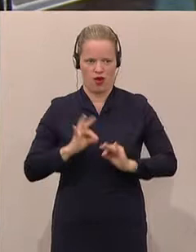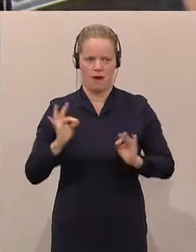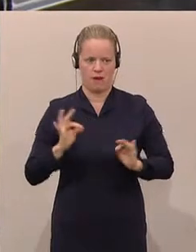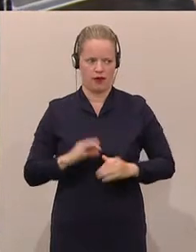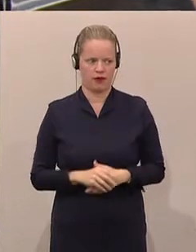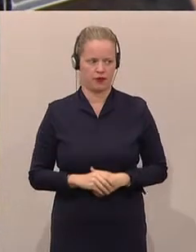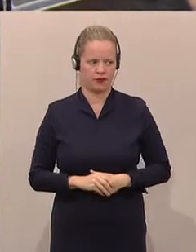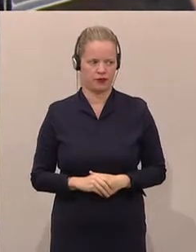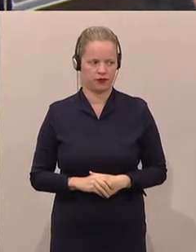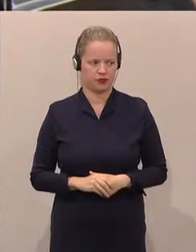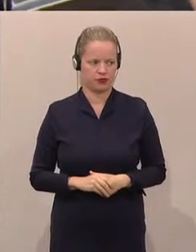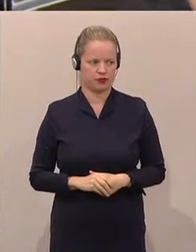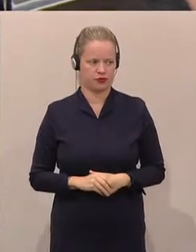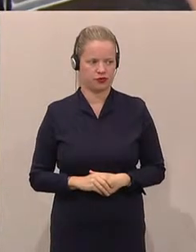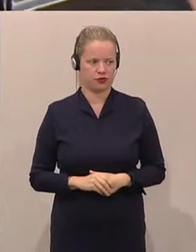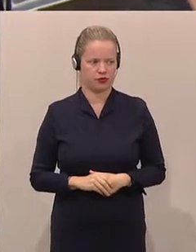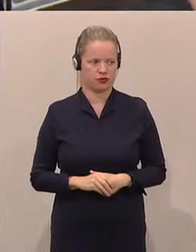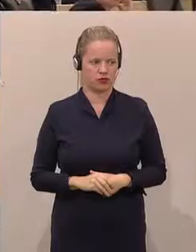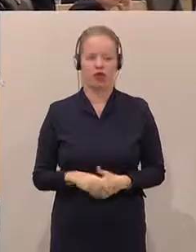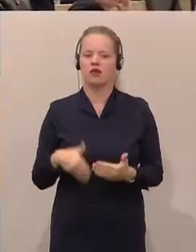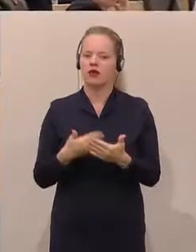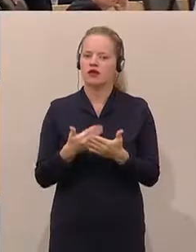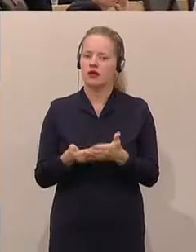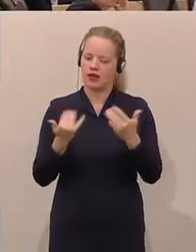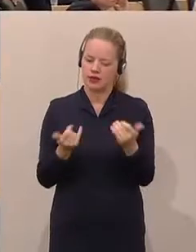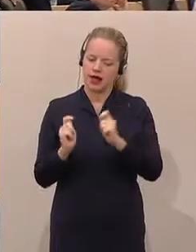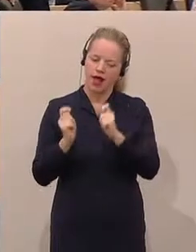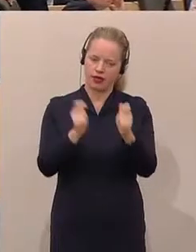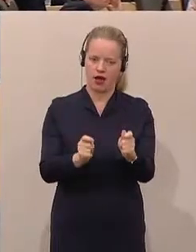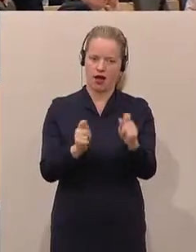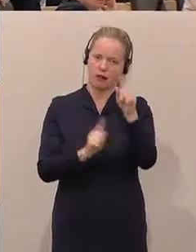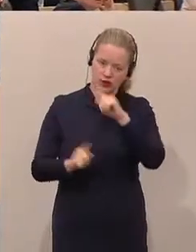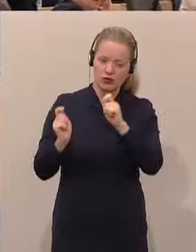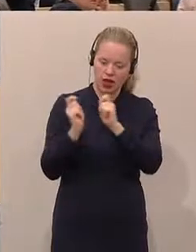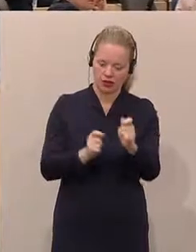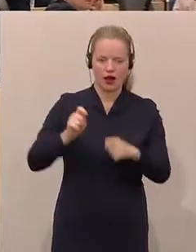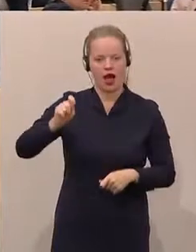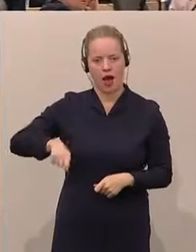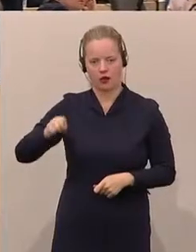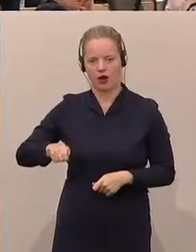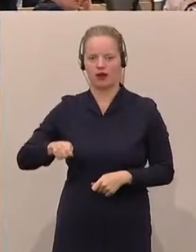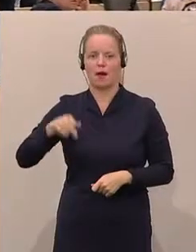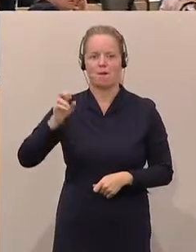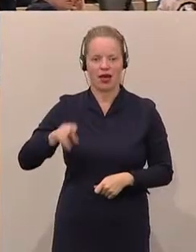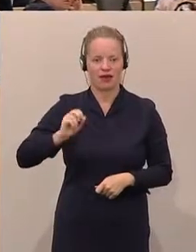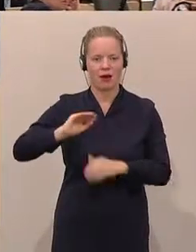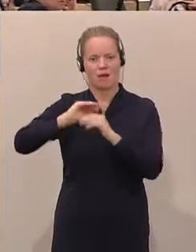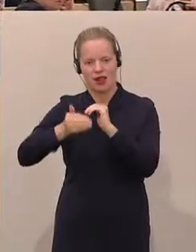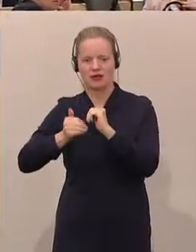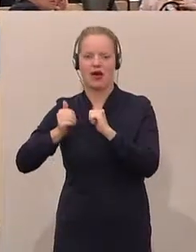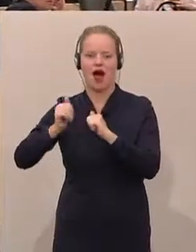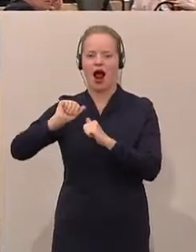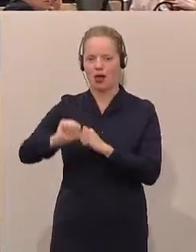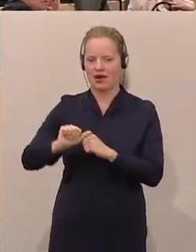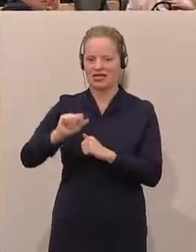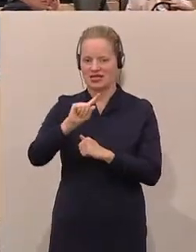Und deswegen, wenn wir den Misstrauensantrag, ich bringe hier einen Misstrauensantrag der Abgeordneten Peter Pilz, Alma Sadic, Freundinnen